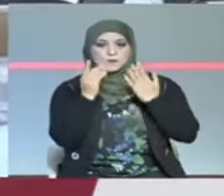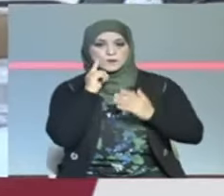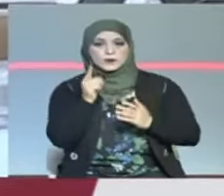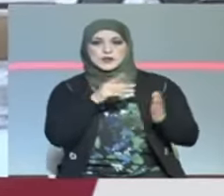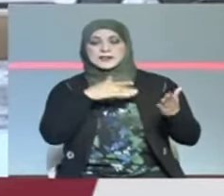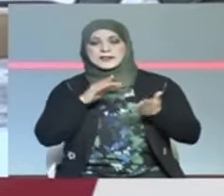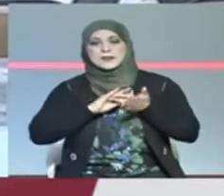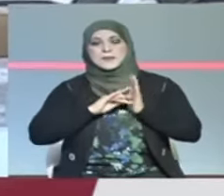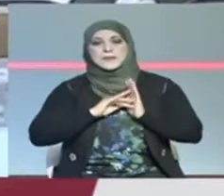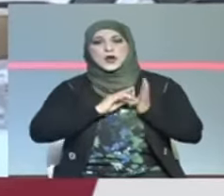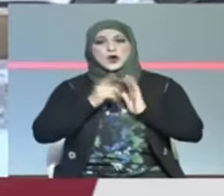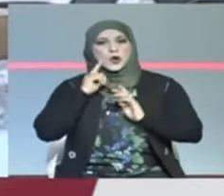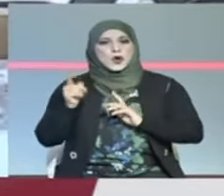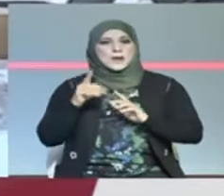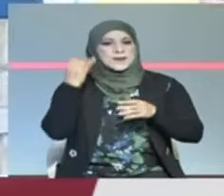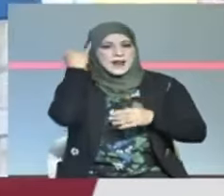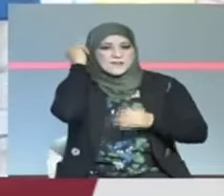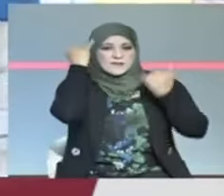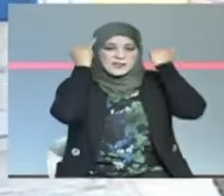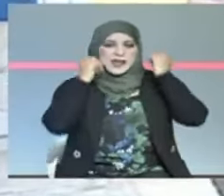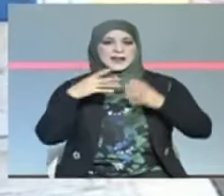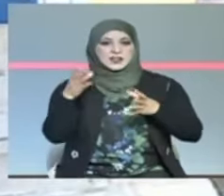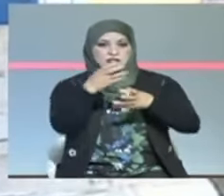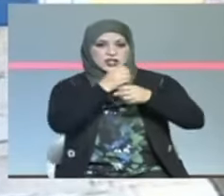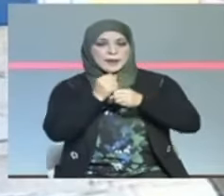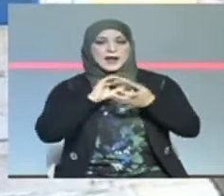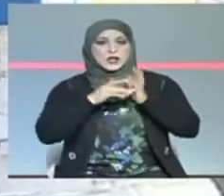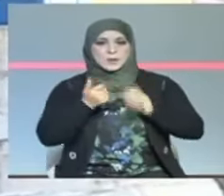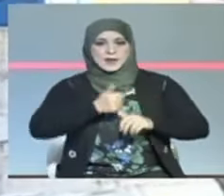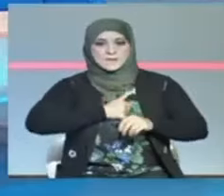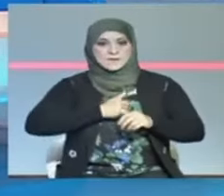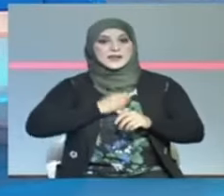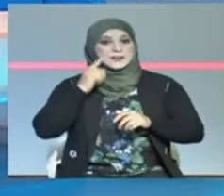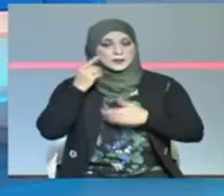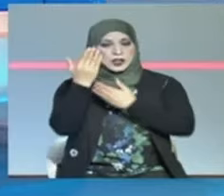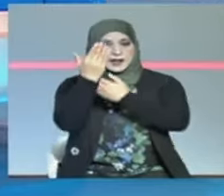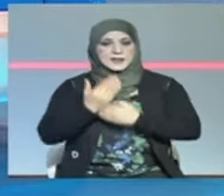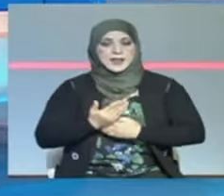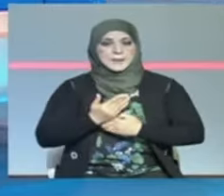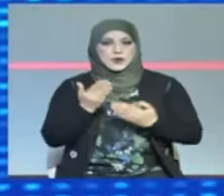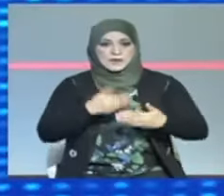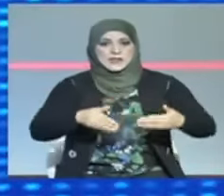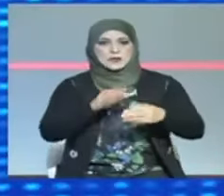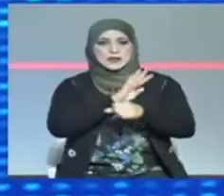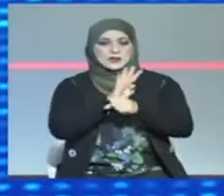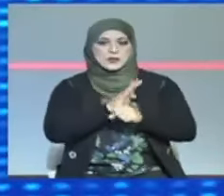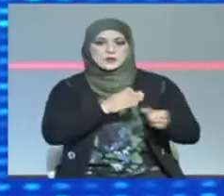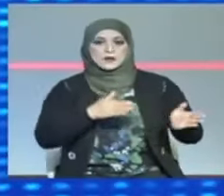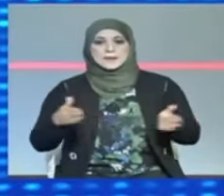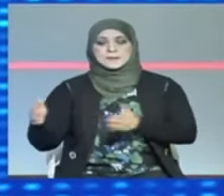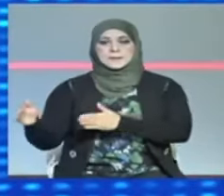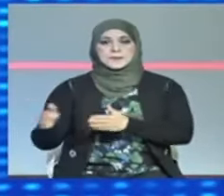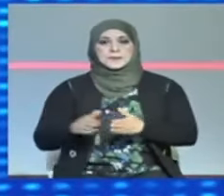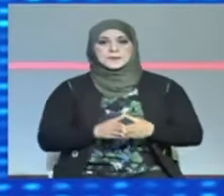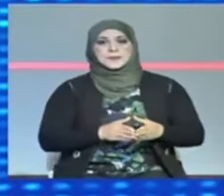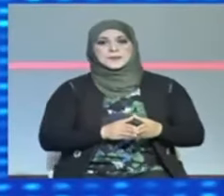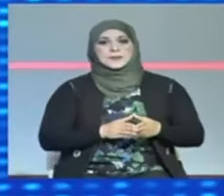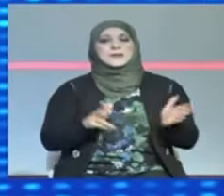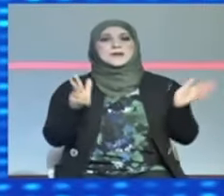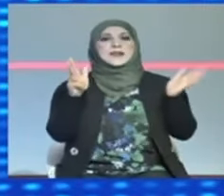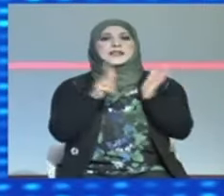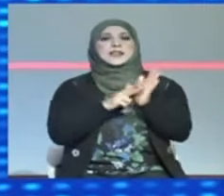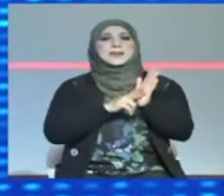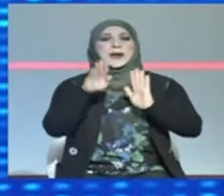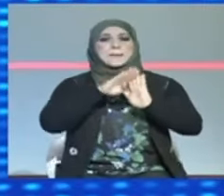والجماعية من أبرز السبول للحفاظ على الصحة سيما في هذا الوضع الوبائي تطبيق